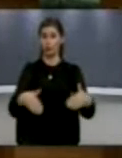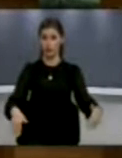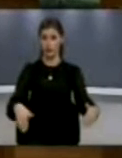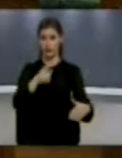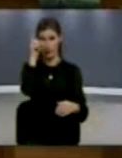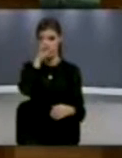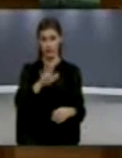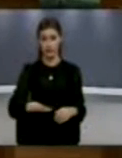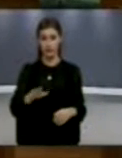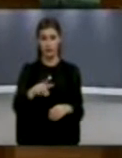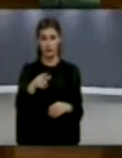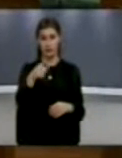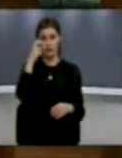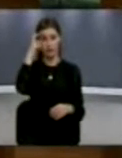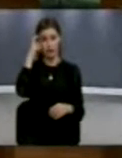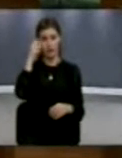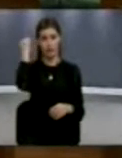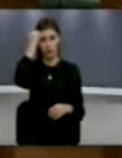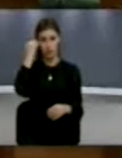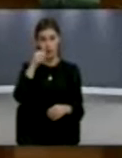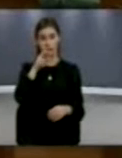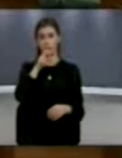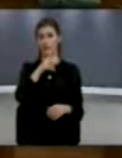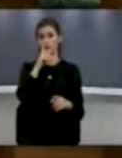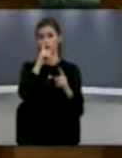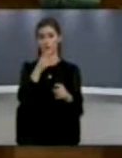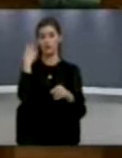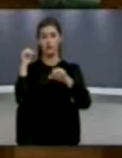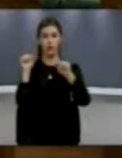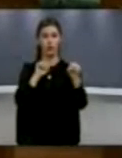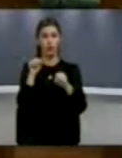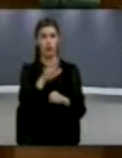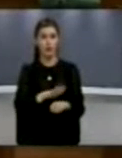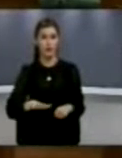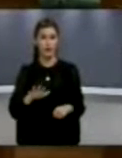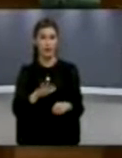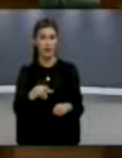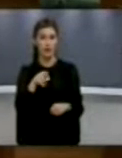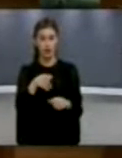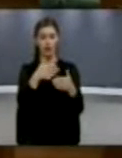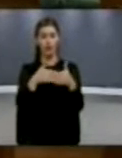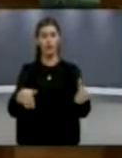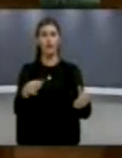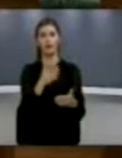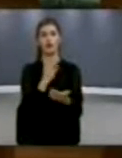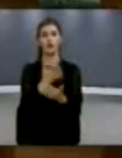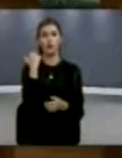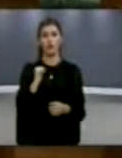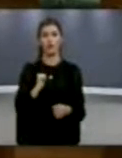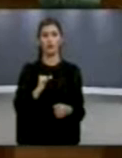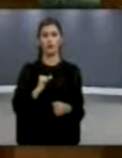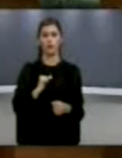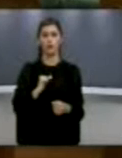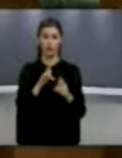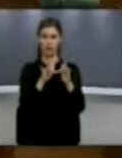në rugovës ishte në pikat Qakor-Mokna-Blogji-Murgash-Smilevis. Kukufi është mbrojtur u shtarakisht në luftën e dytë